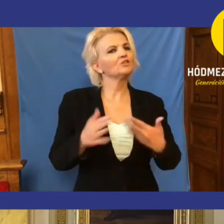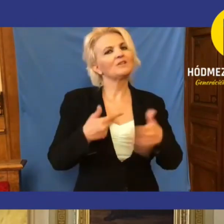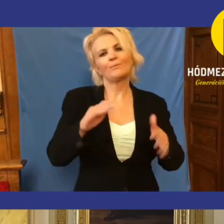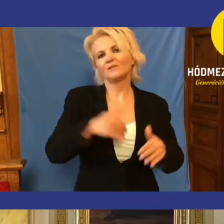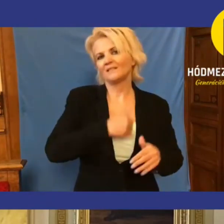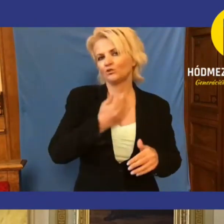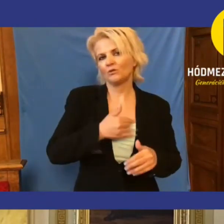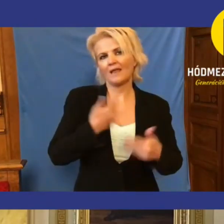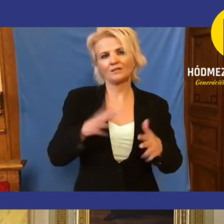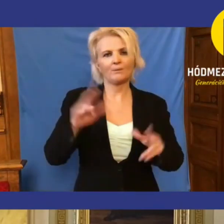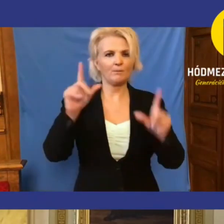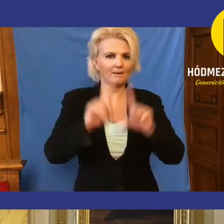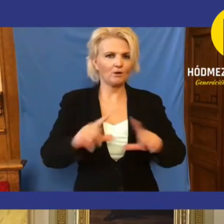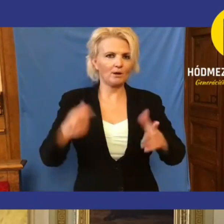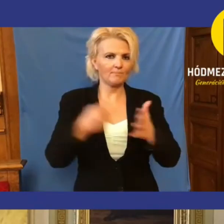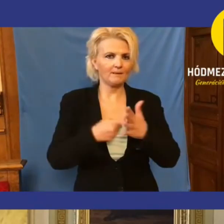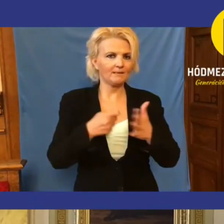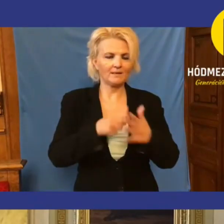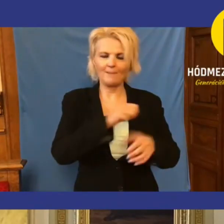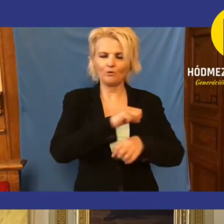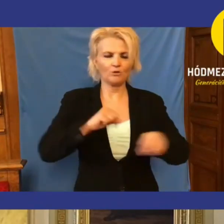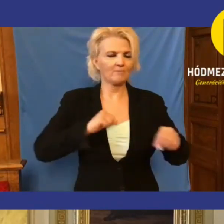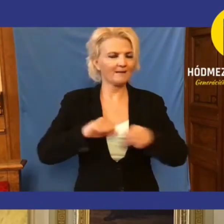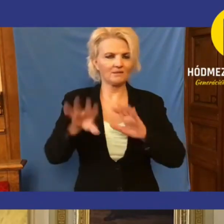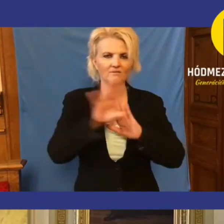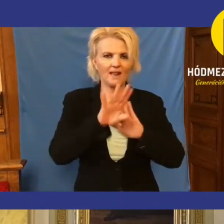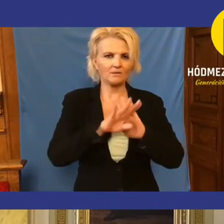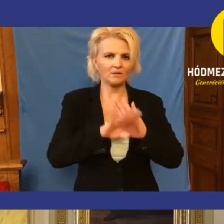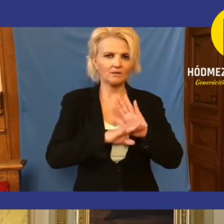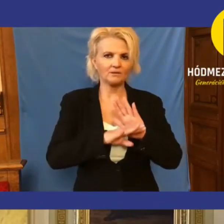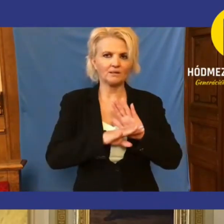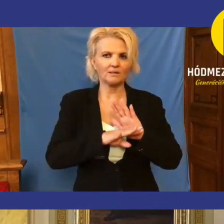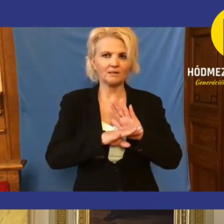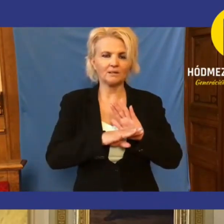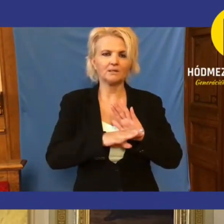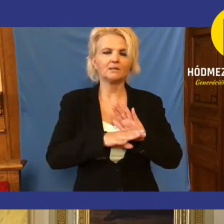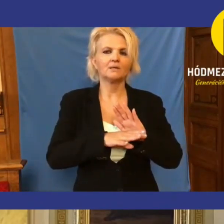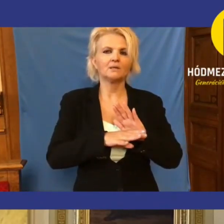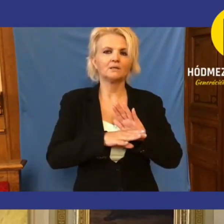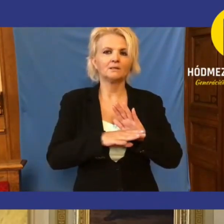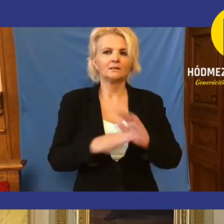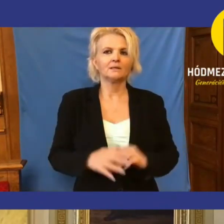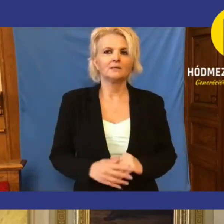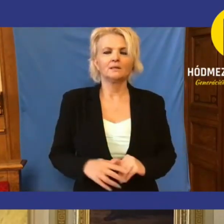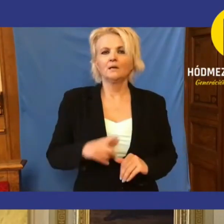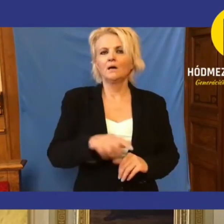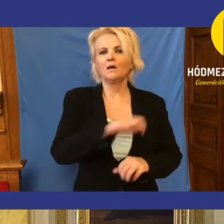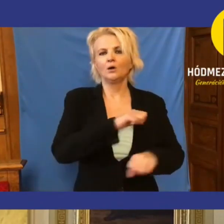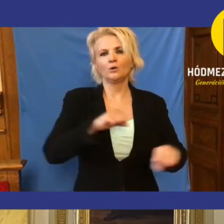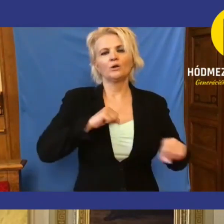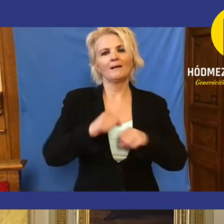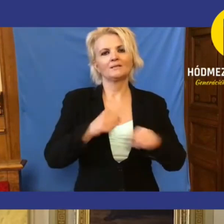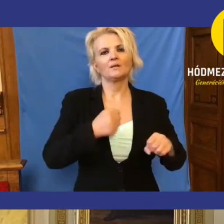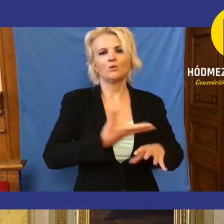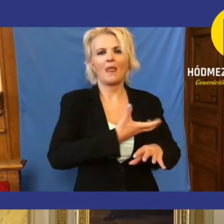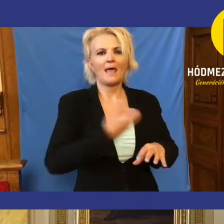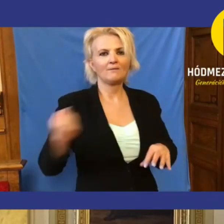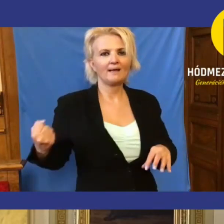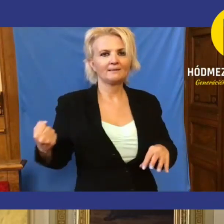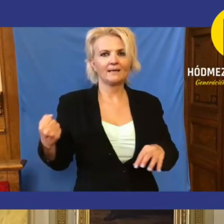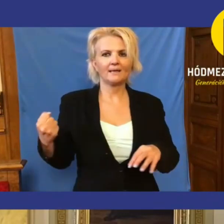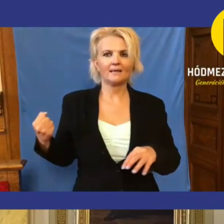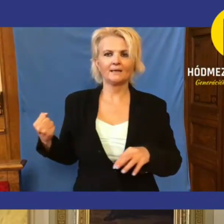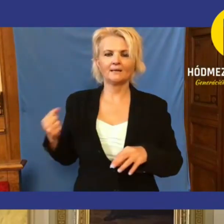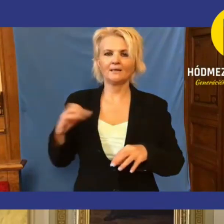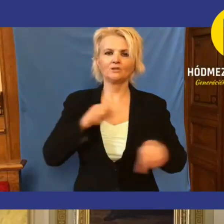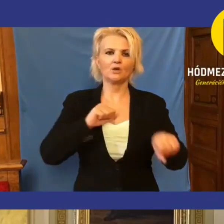iskolák, sem a pedagógusok béred nem önkormányzati feladat. Az sajnálatos módon az önkormányzatoktól elvették, és